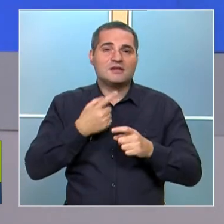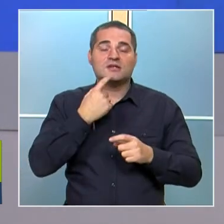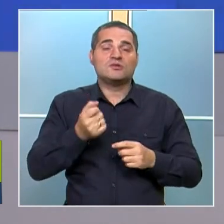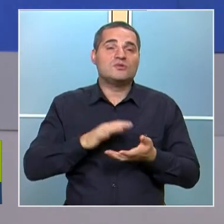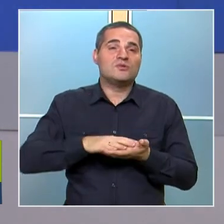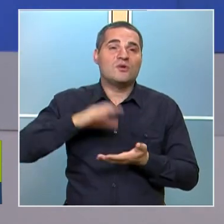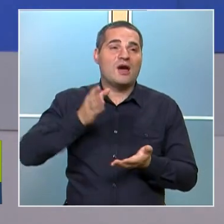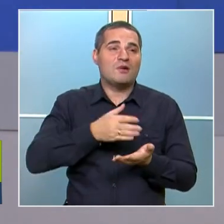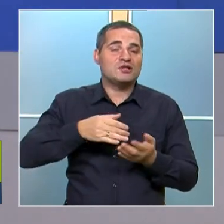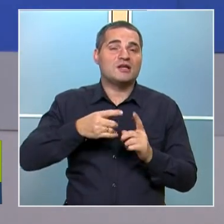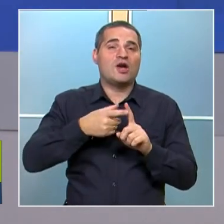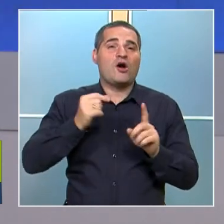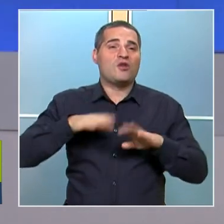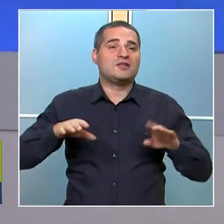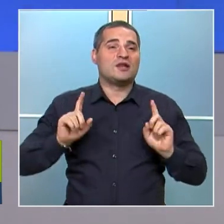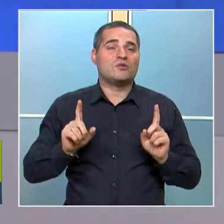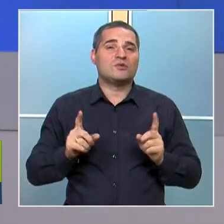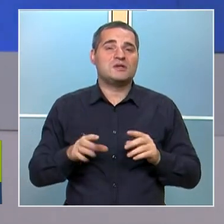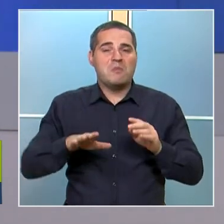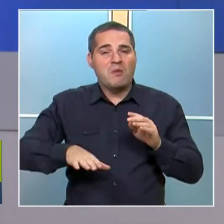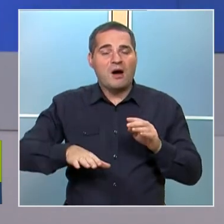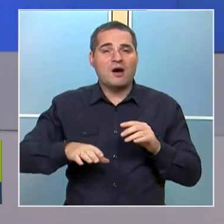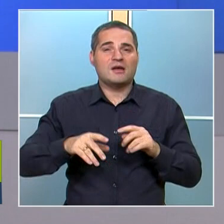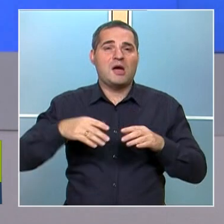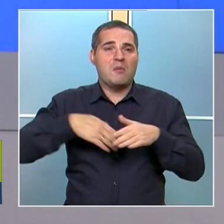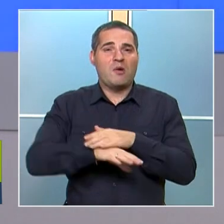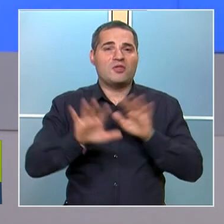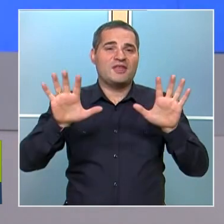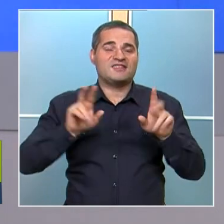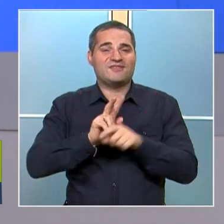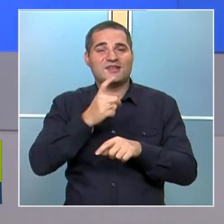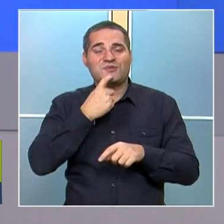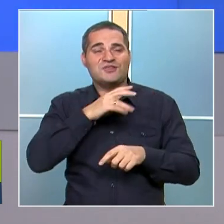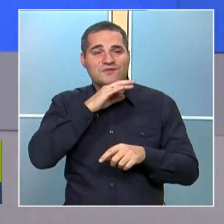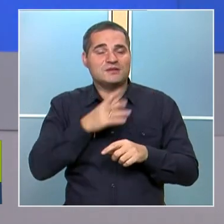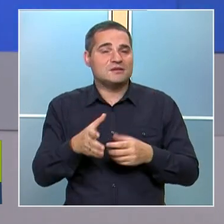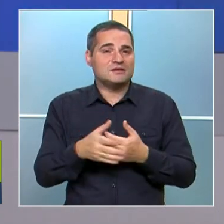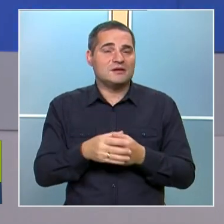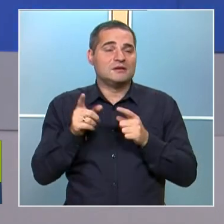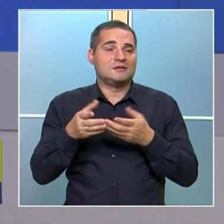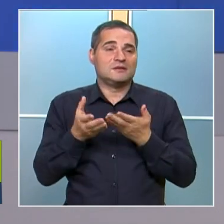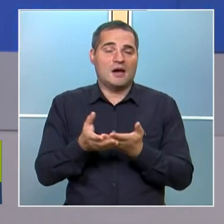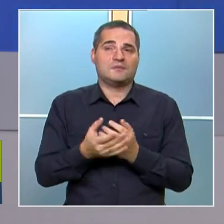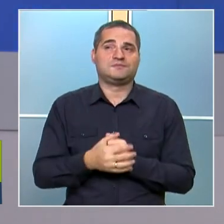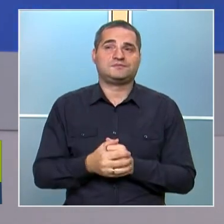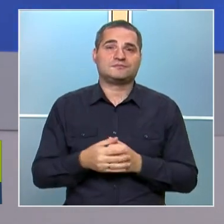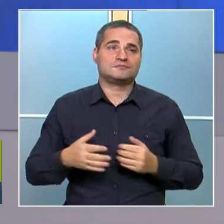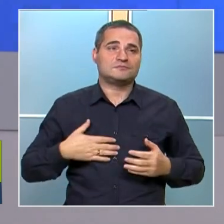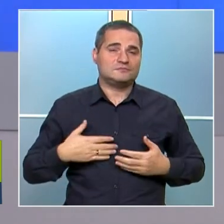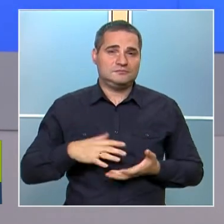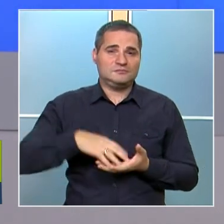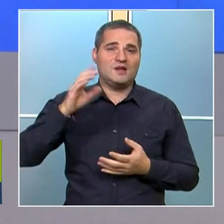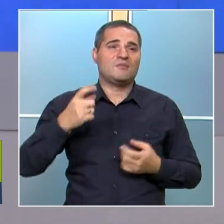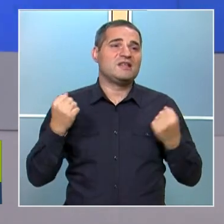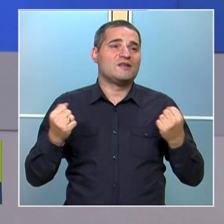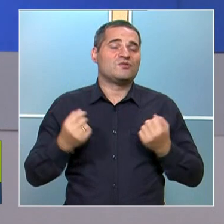голяма част, особено от децата, които са по-маничките, под 10-12 годишна възраст, тях изпитват огромни